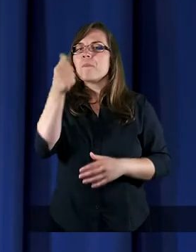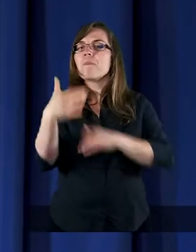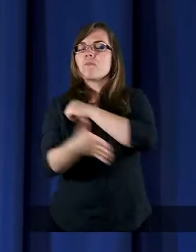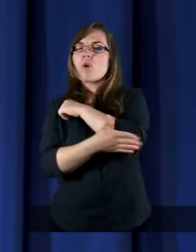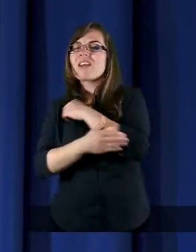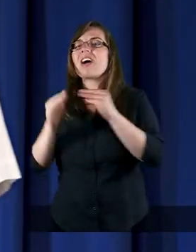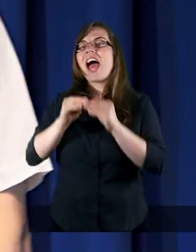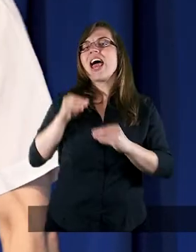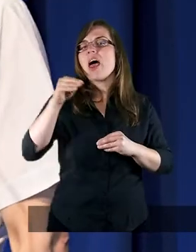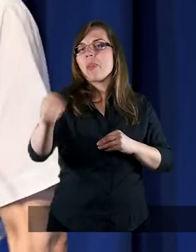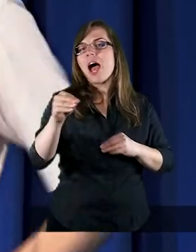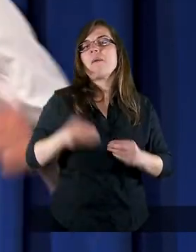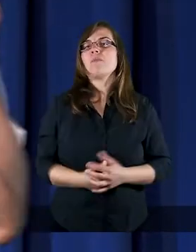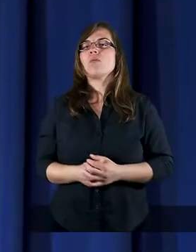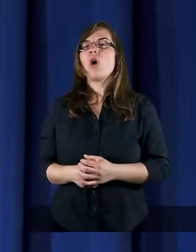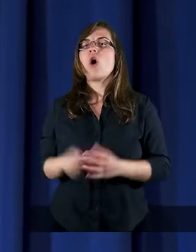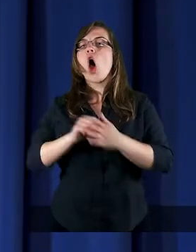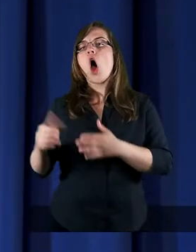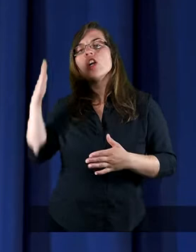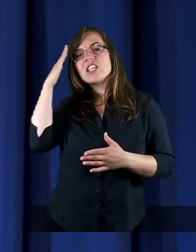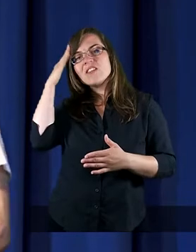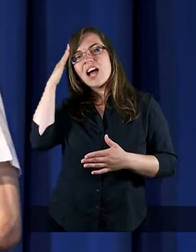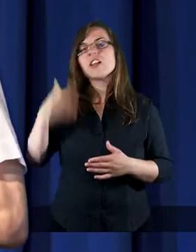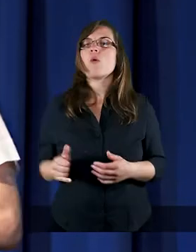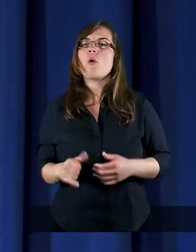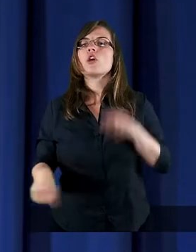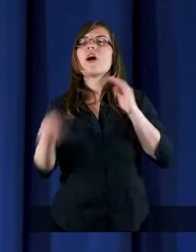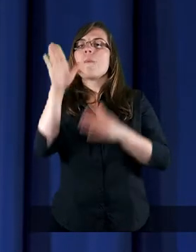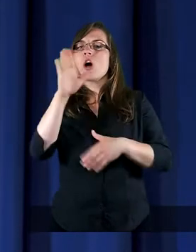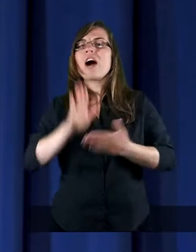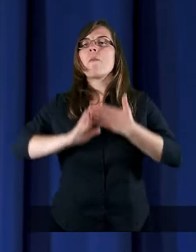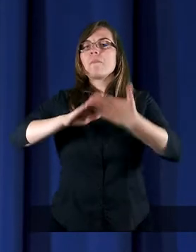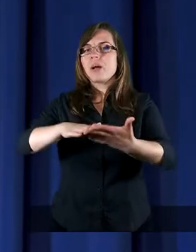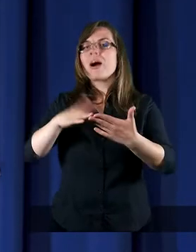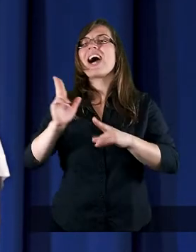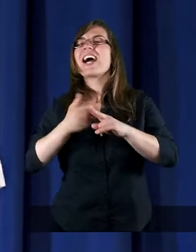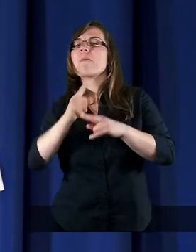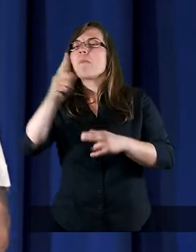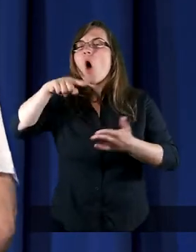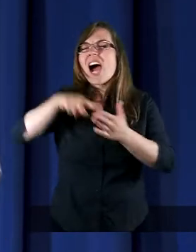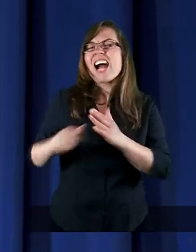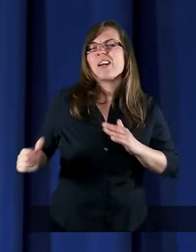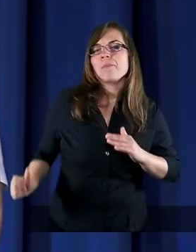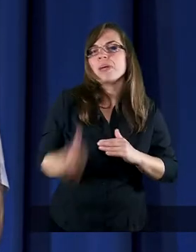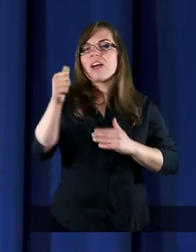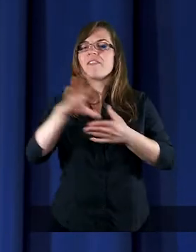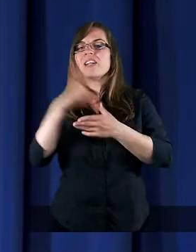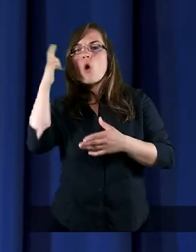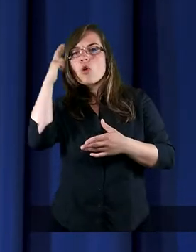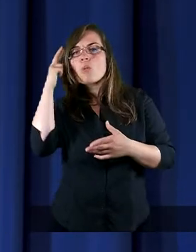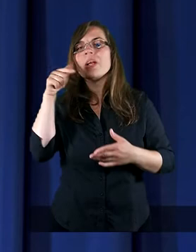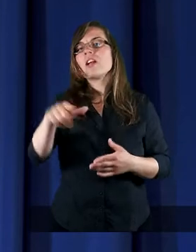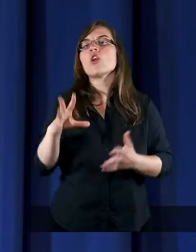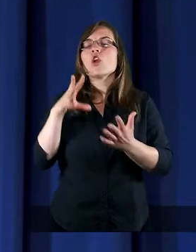podstawowego etapu. Od świadomości Bożego przebaczenia. Kiedy po raz pierwszy ze zrozumieniem